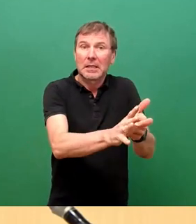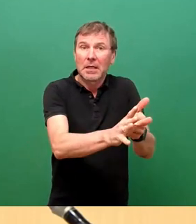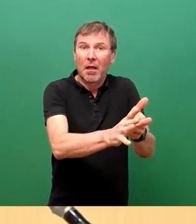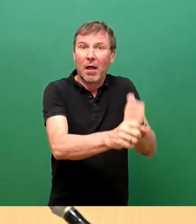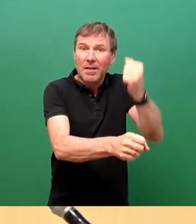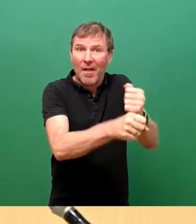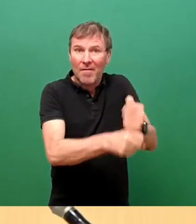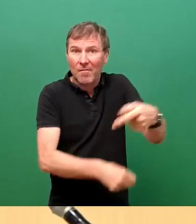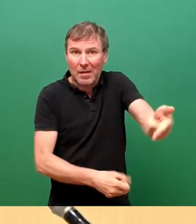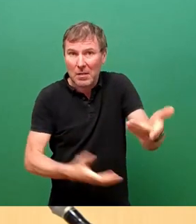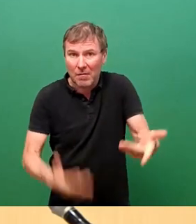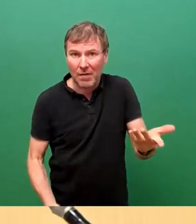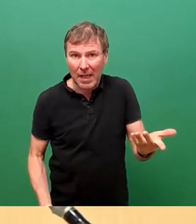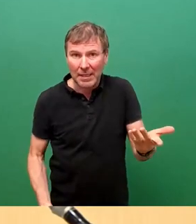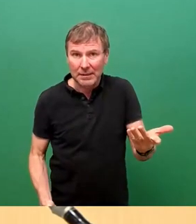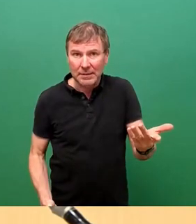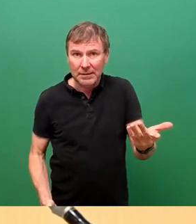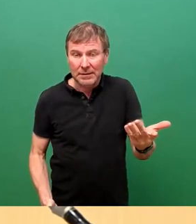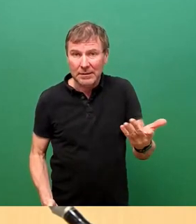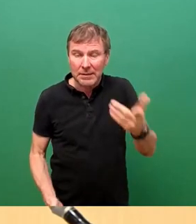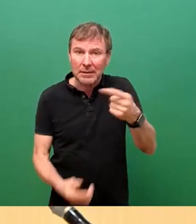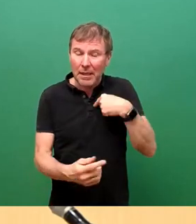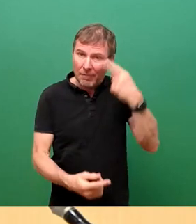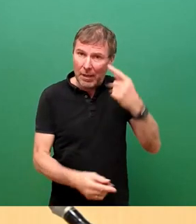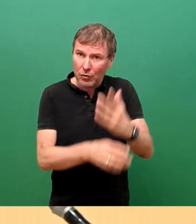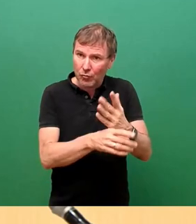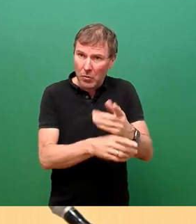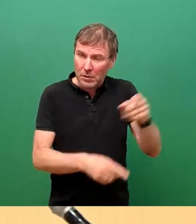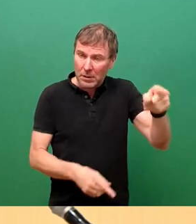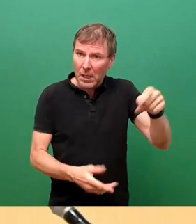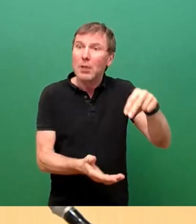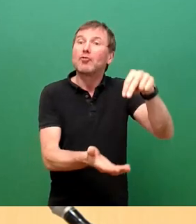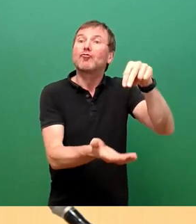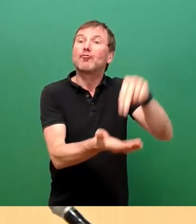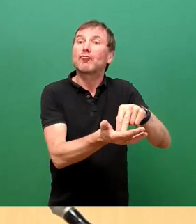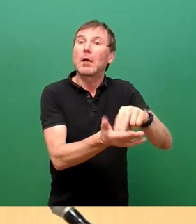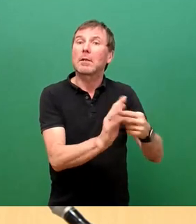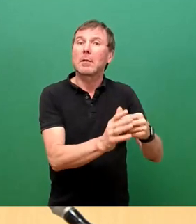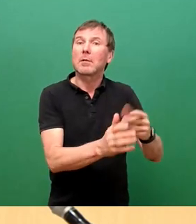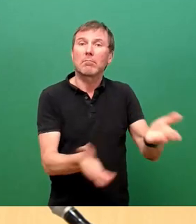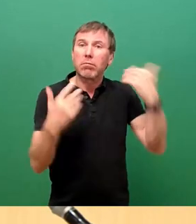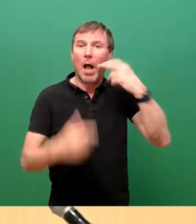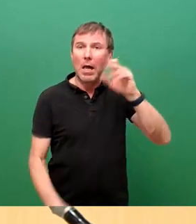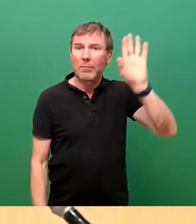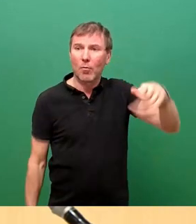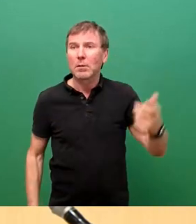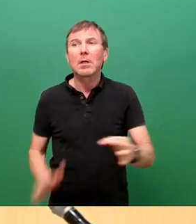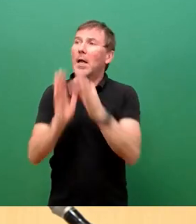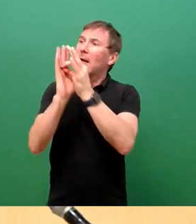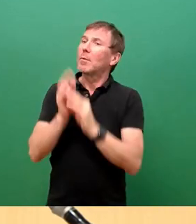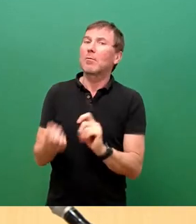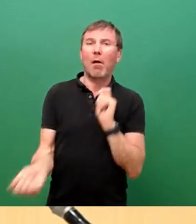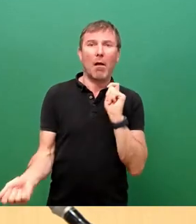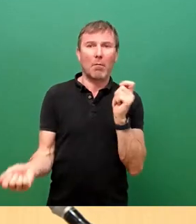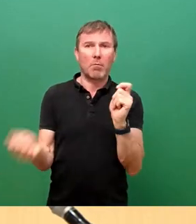wird. Das ist nur dummerweise dann und das weiß ich schon heute nicht mehr Stand der Technik. Die Rahmenbedingungen haben sich geändert und sie ändern sich mittlerweile,